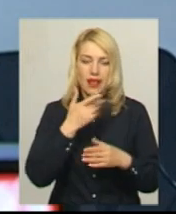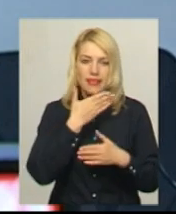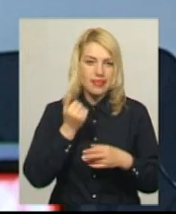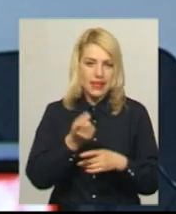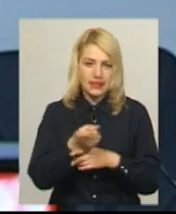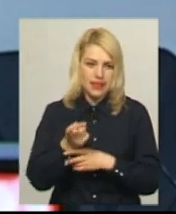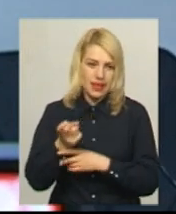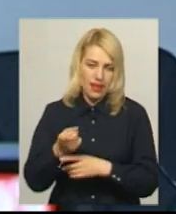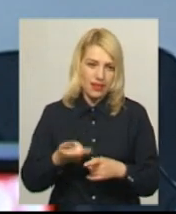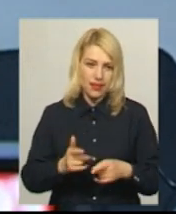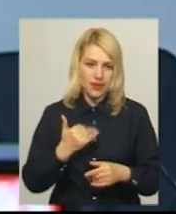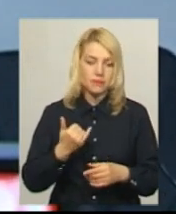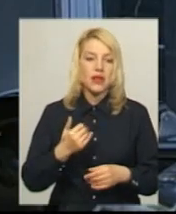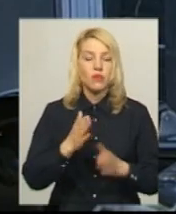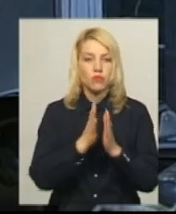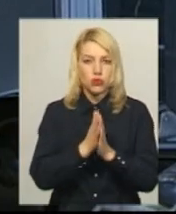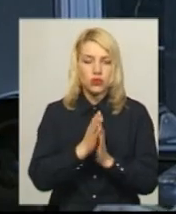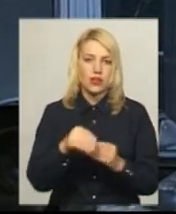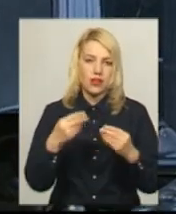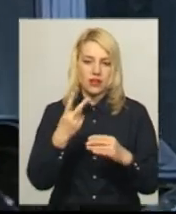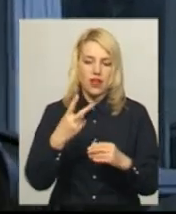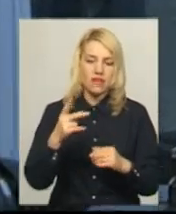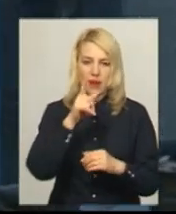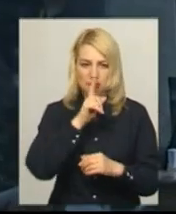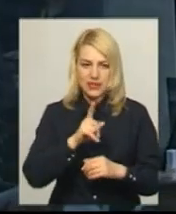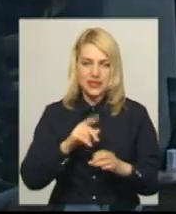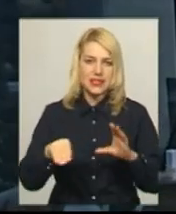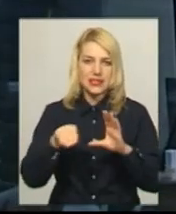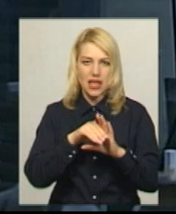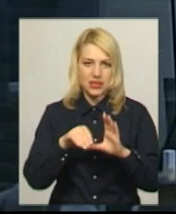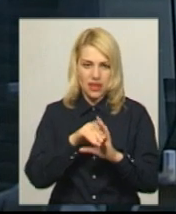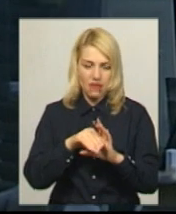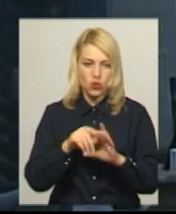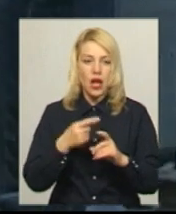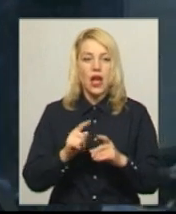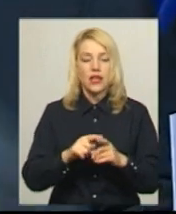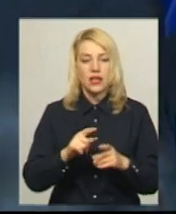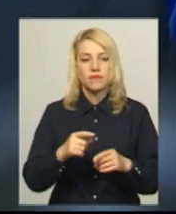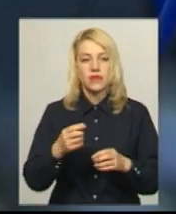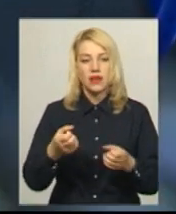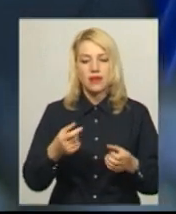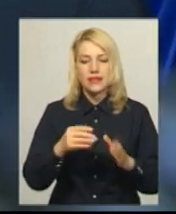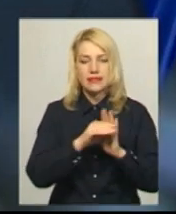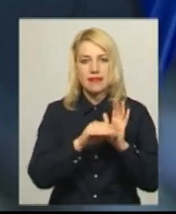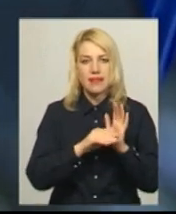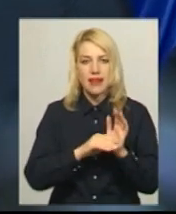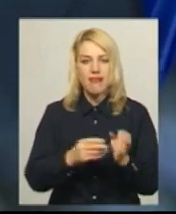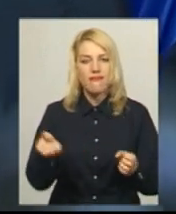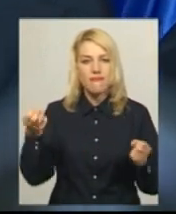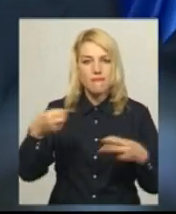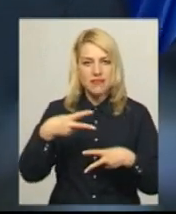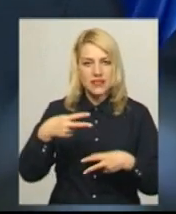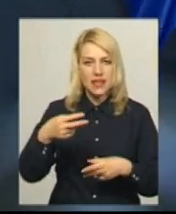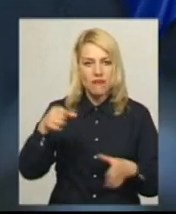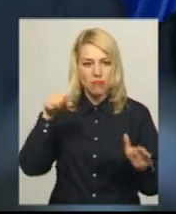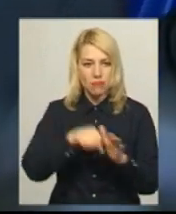місяці без права внести заставу. Такий запобіжний захід, кажуть, необхідний через тяжкість статті – умисне вбивство. І для обох поліцейських суддя